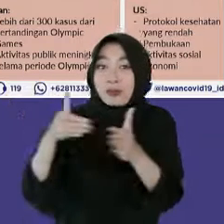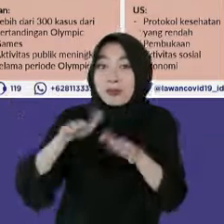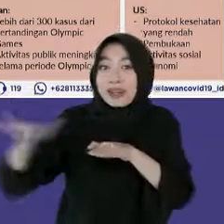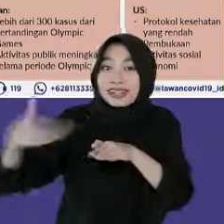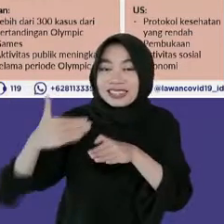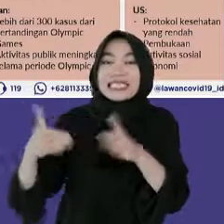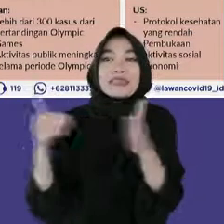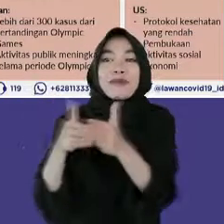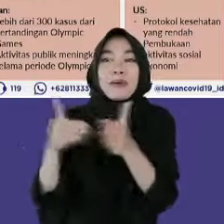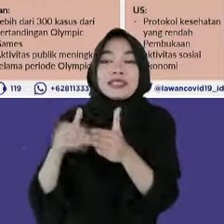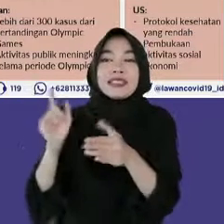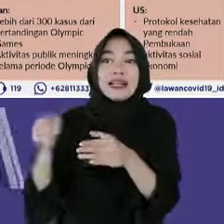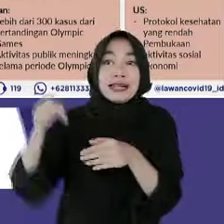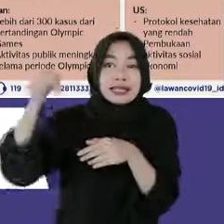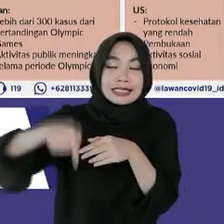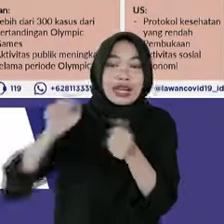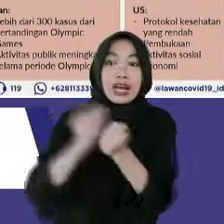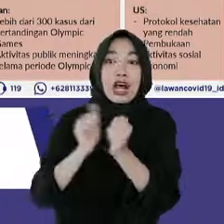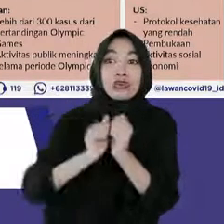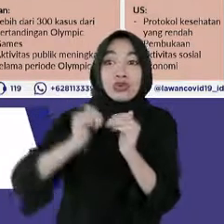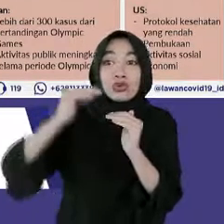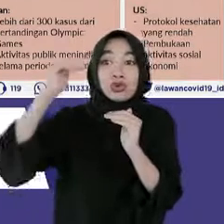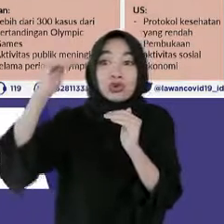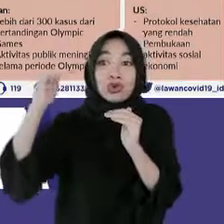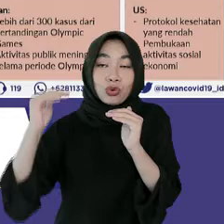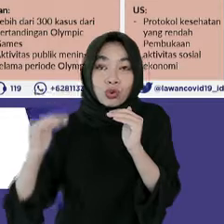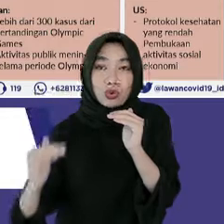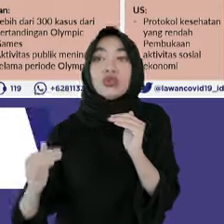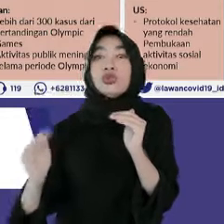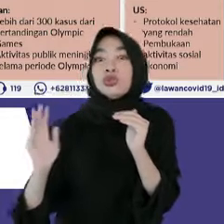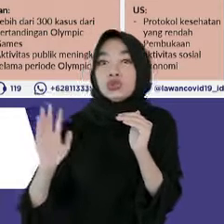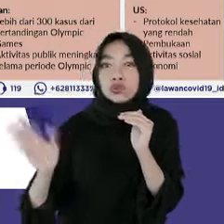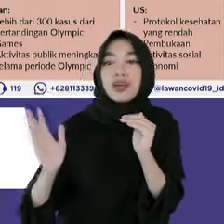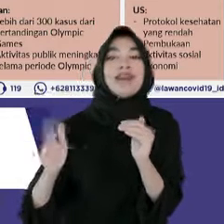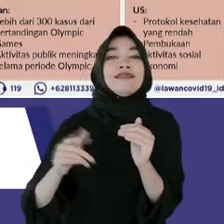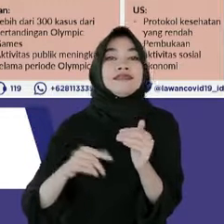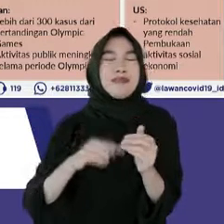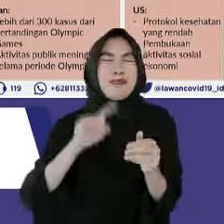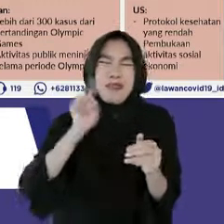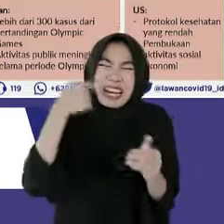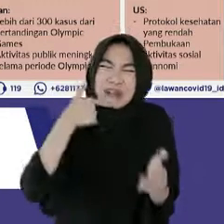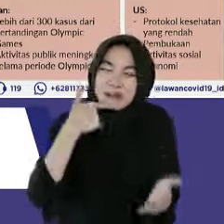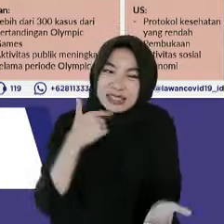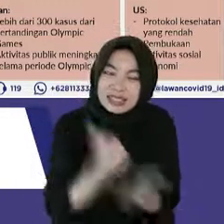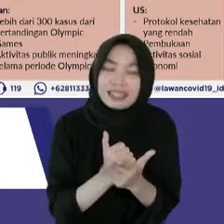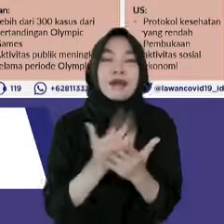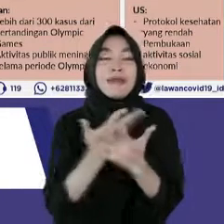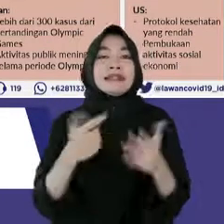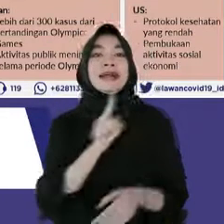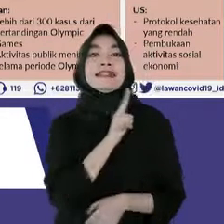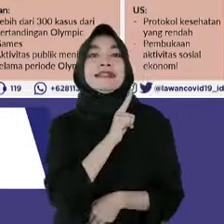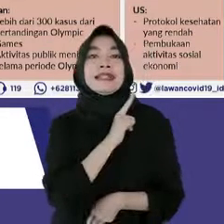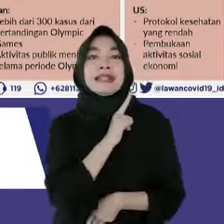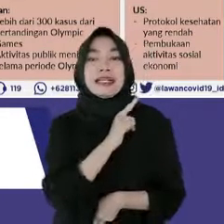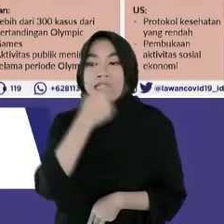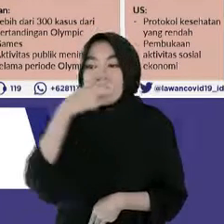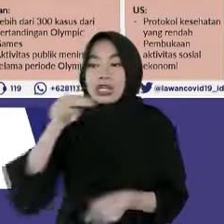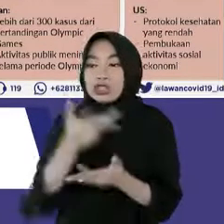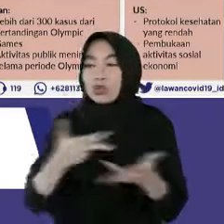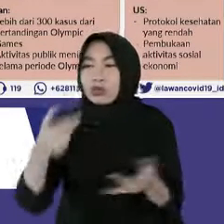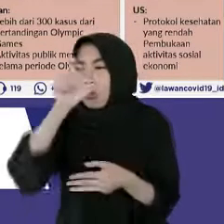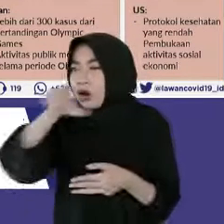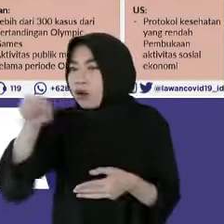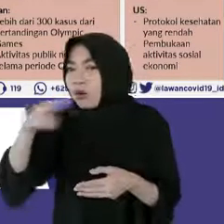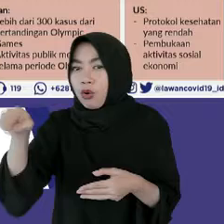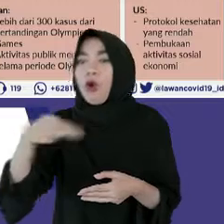saat penurunan kasus ini kuncinya adalah kesadaran masyarakat untuk mandiri, melihat situasi, dan